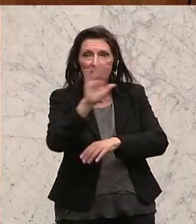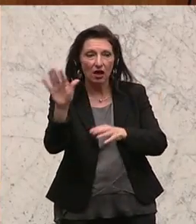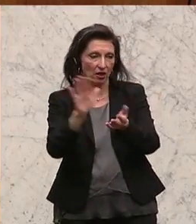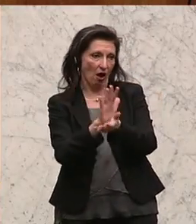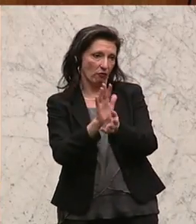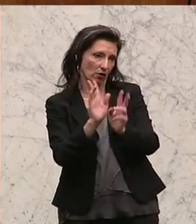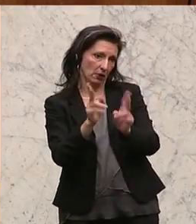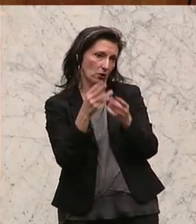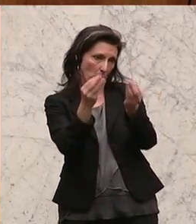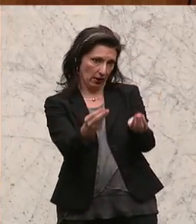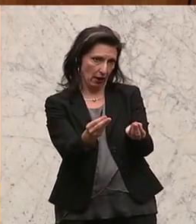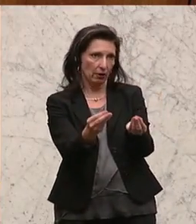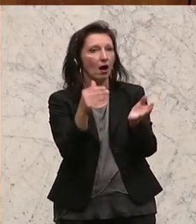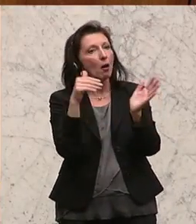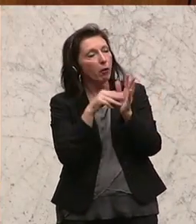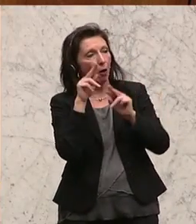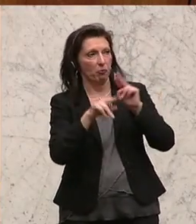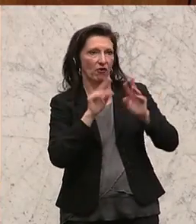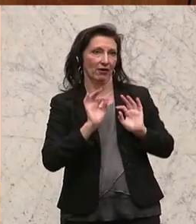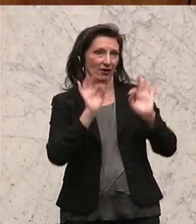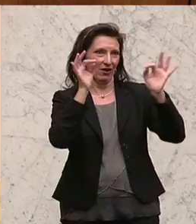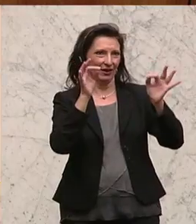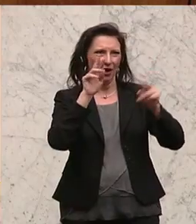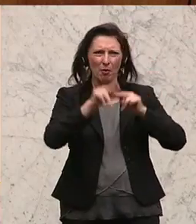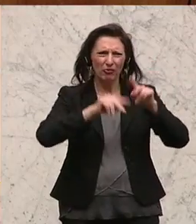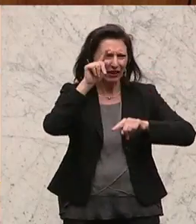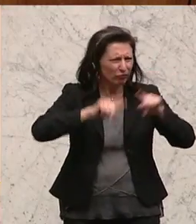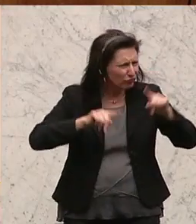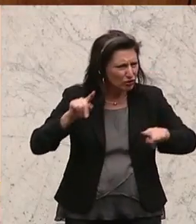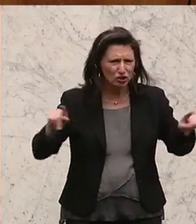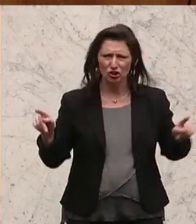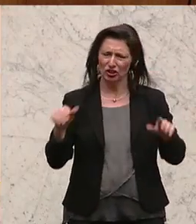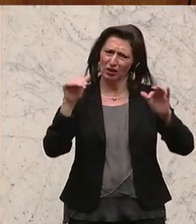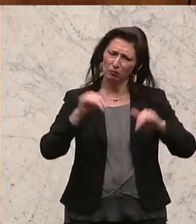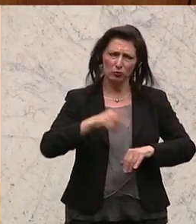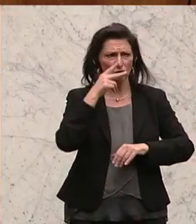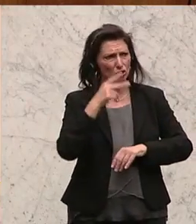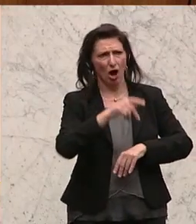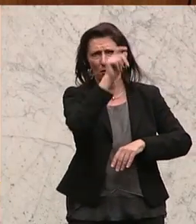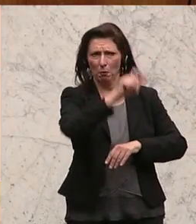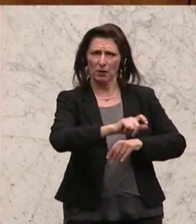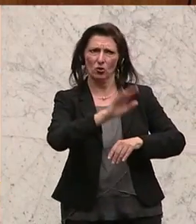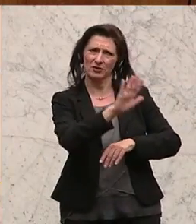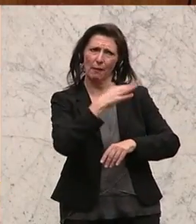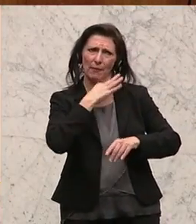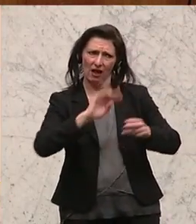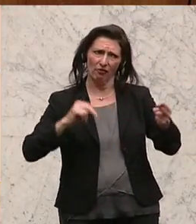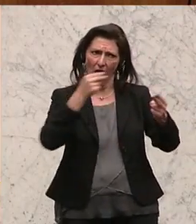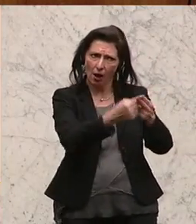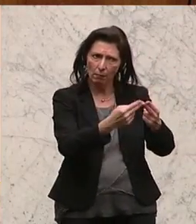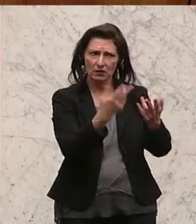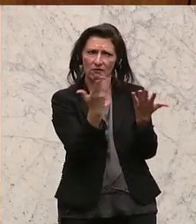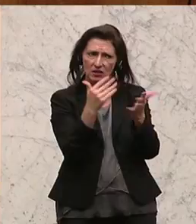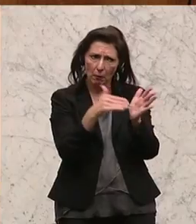qualitätsvolle Pflege anzubieten, unterschiedliche Pflege anzubieten, bedarfs und bedürfnisorientierte Pflege anzubieten für die Menschen